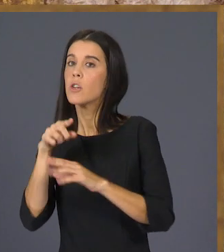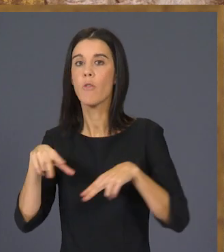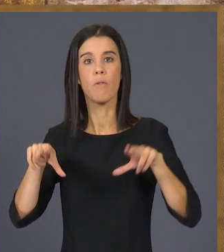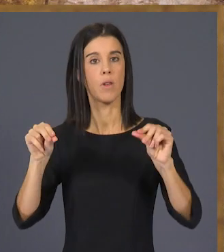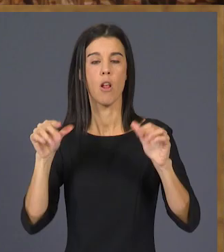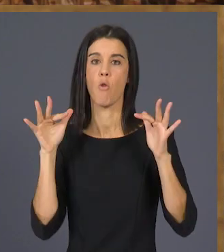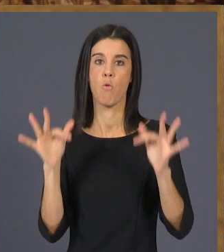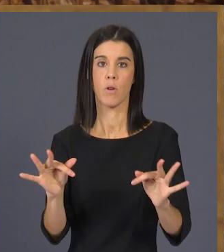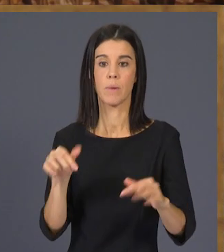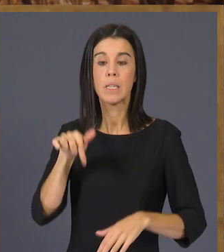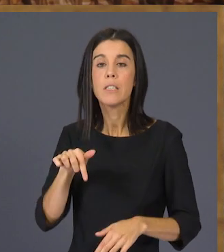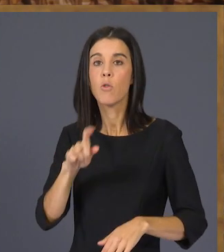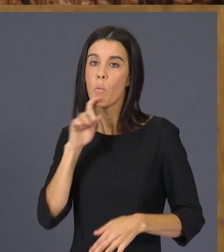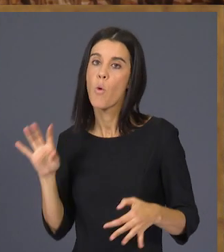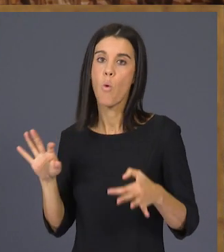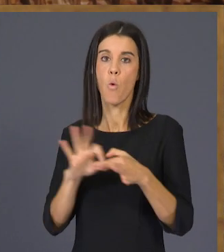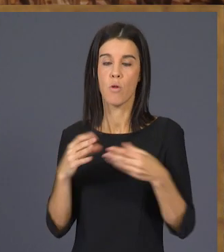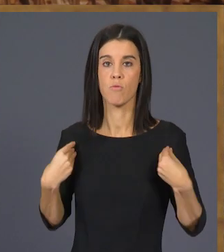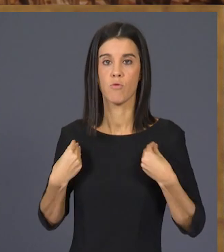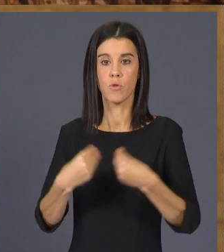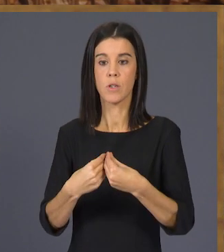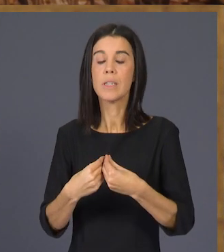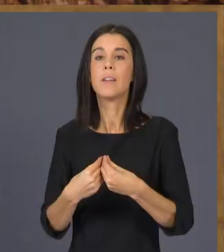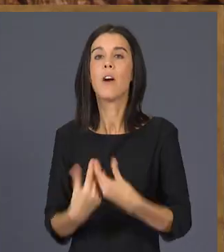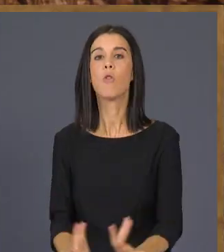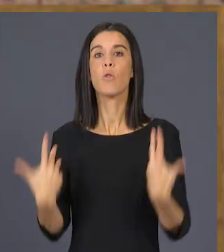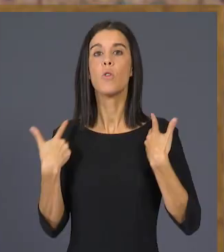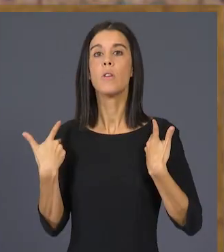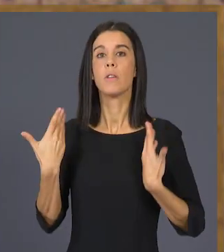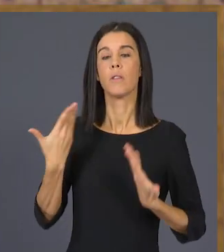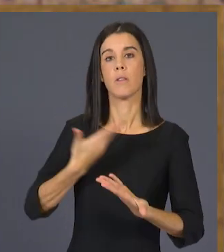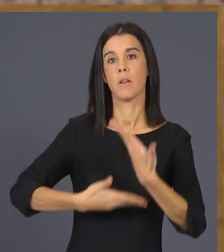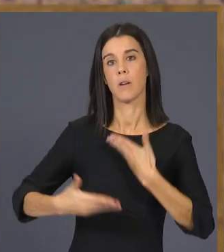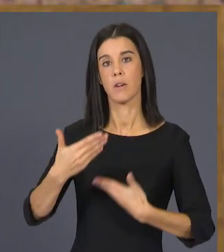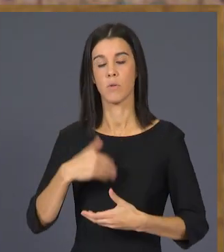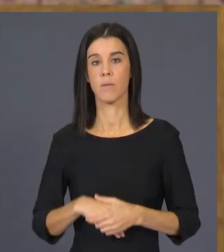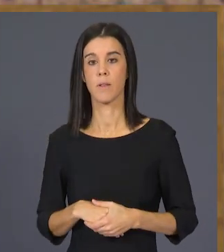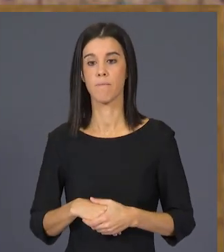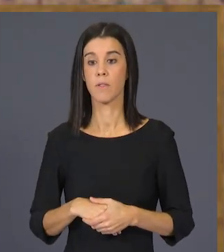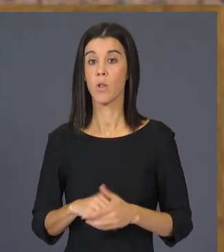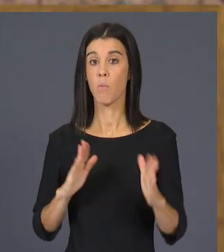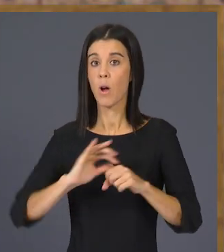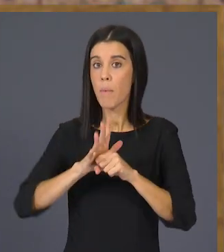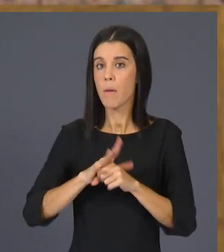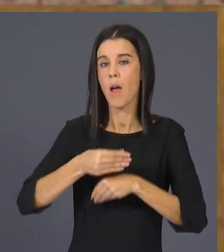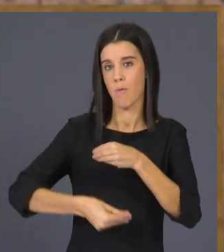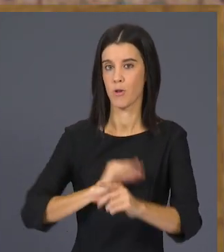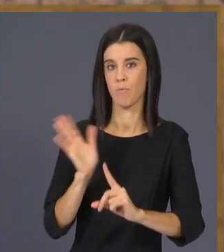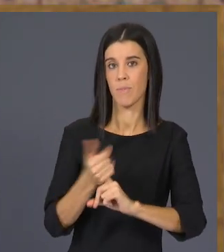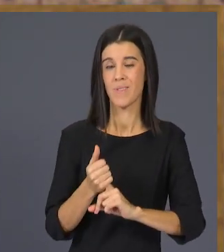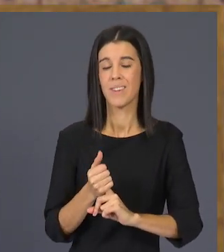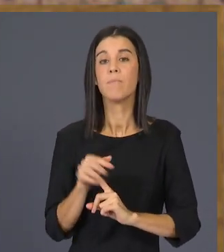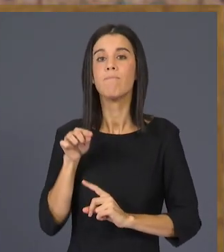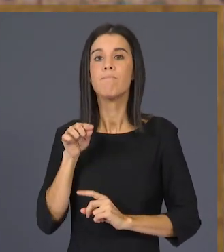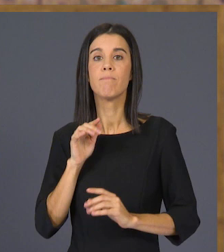És la unió, és la cohesió, és la corresponsabilitat. Així ho hem fet durant la pandèmia. La pitjor